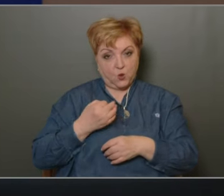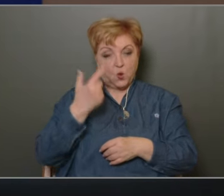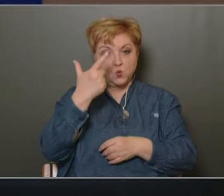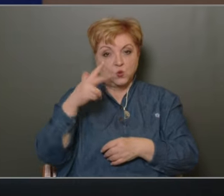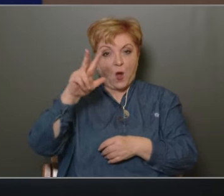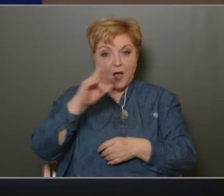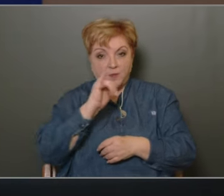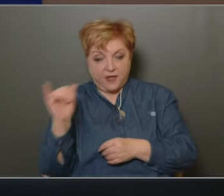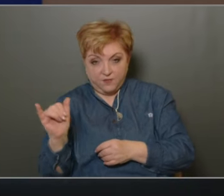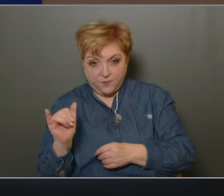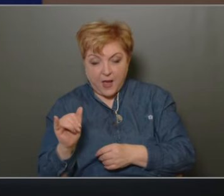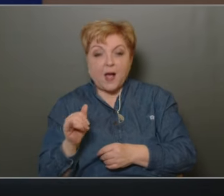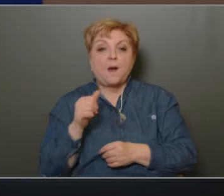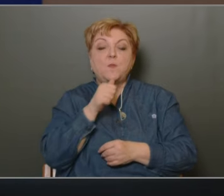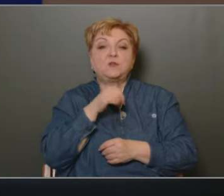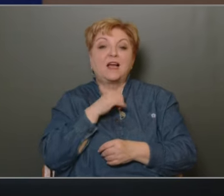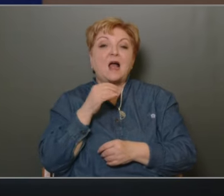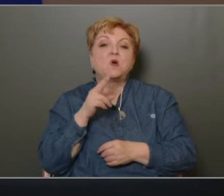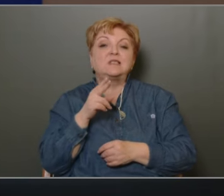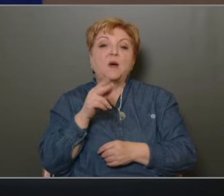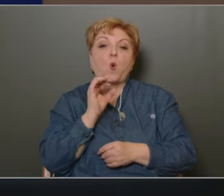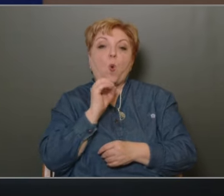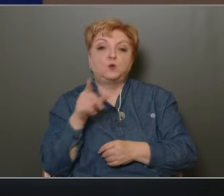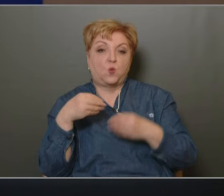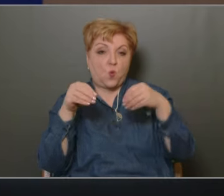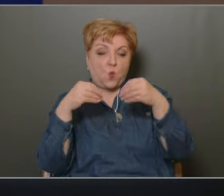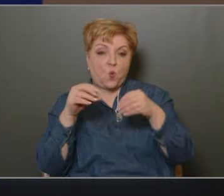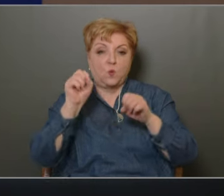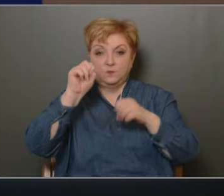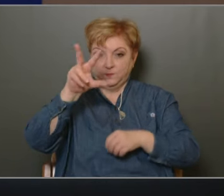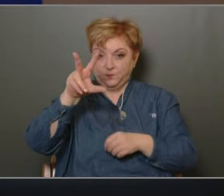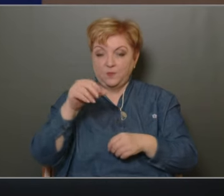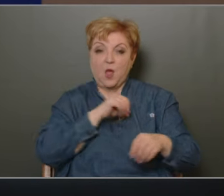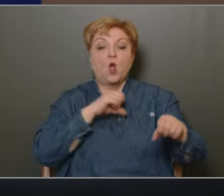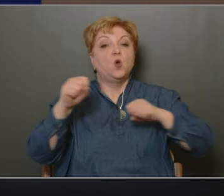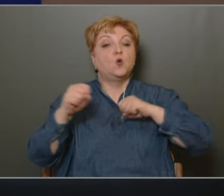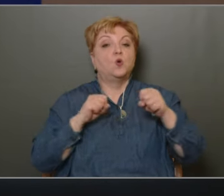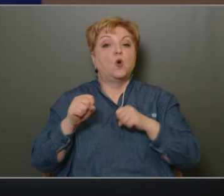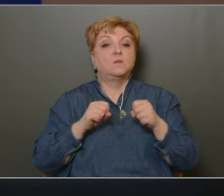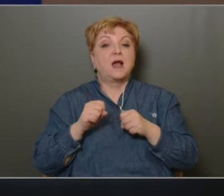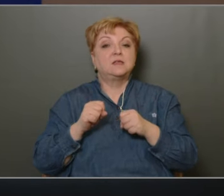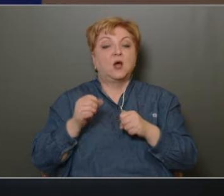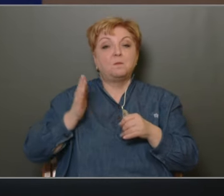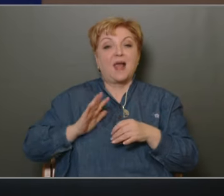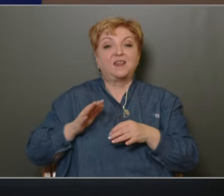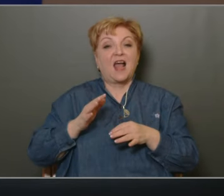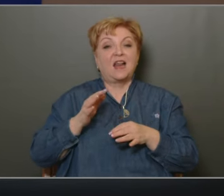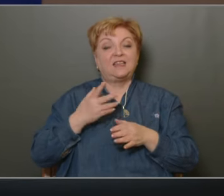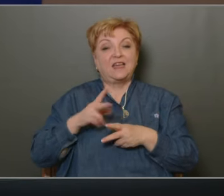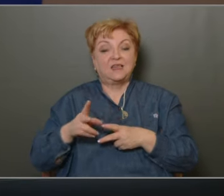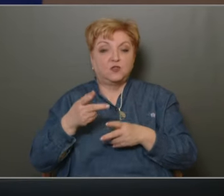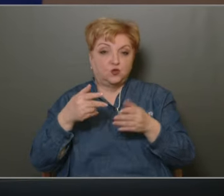éven Puknér Gábor Szabó Otto előterjesztésében 13-ként tárgyaljuk a önkormányzat mentálhigién és drogstrategia